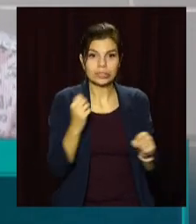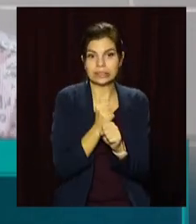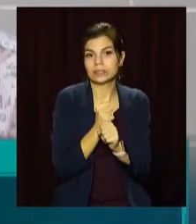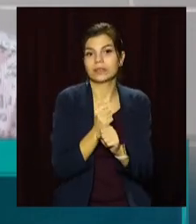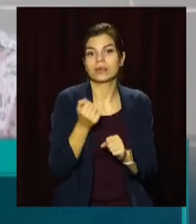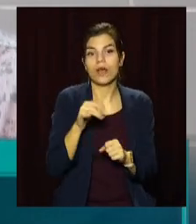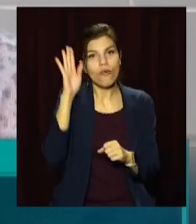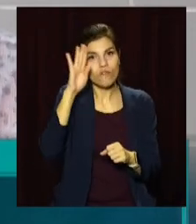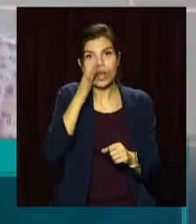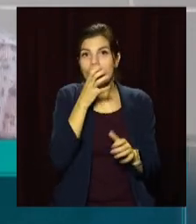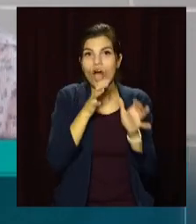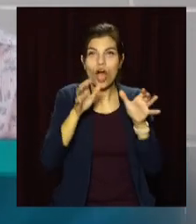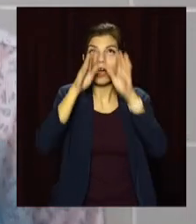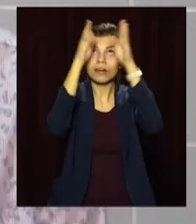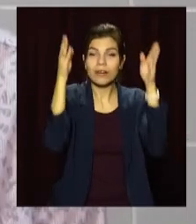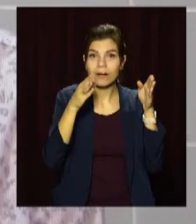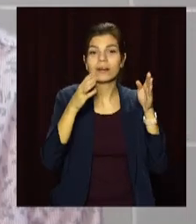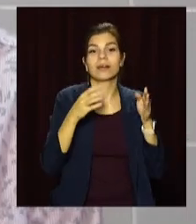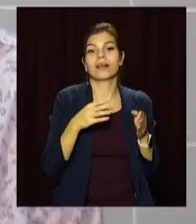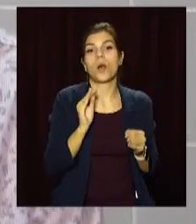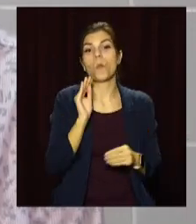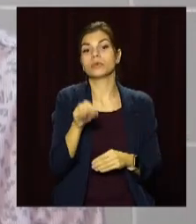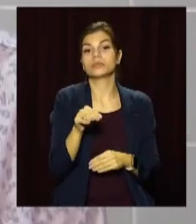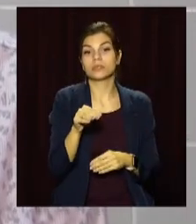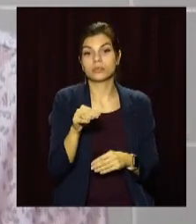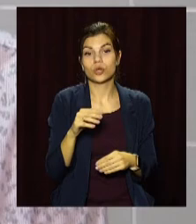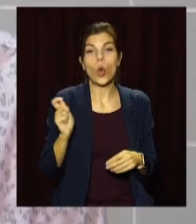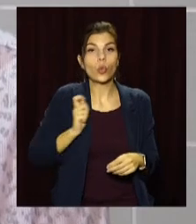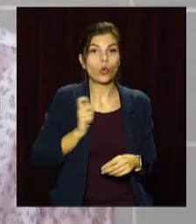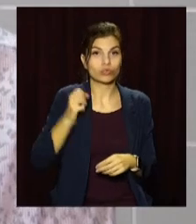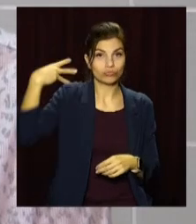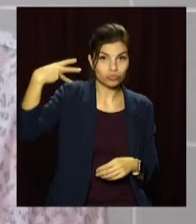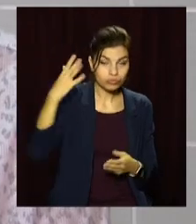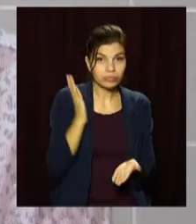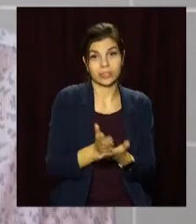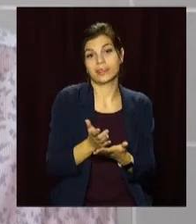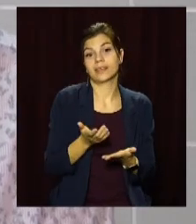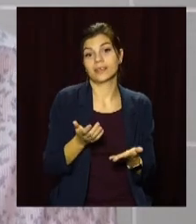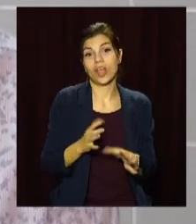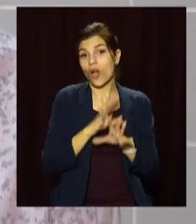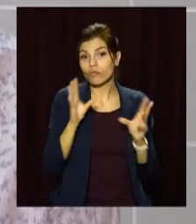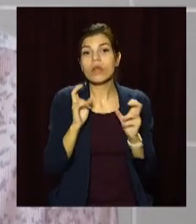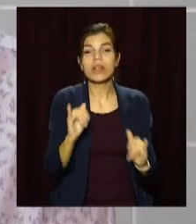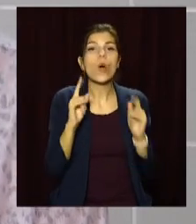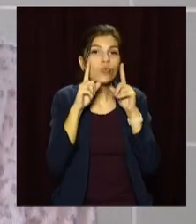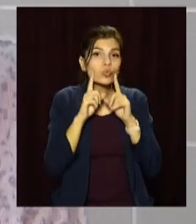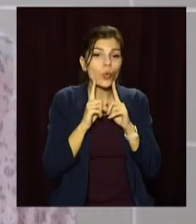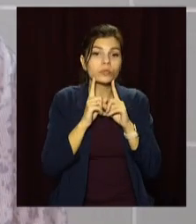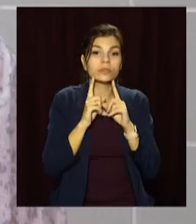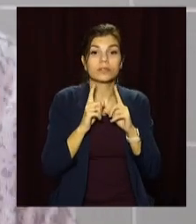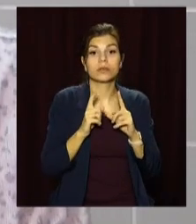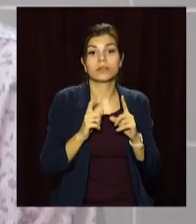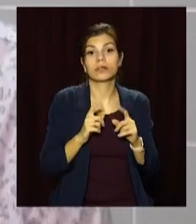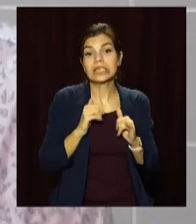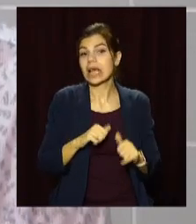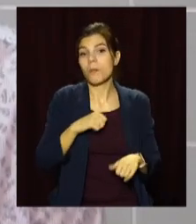водонагріватели, поставили душеві кабинки. Тобто, все для удобства. І